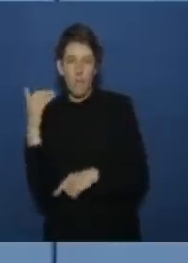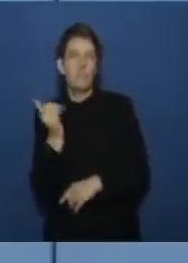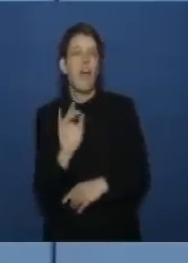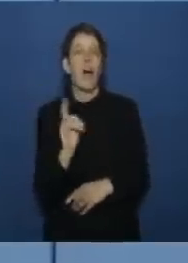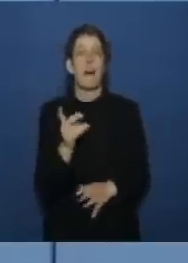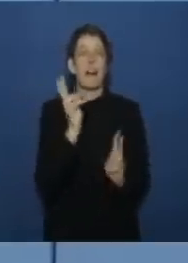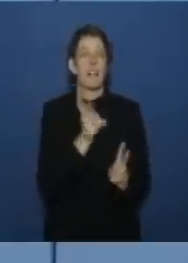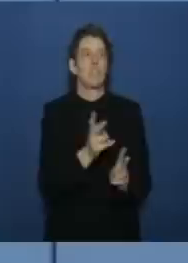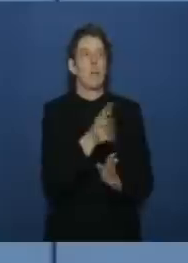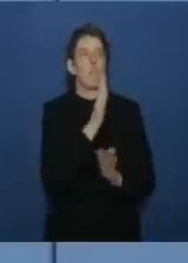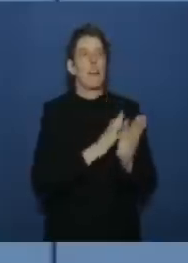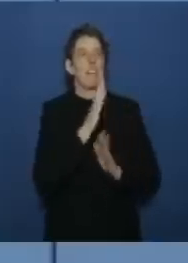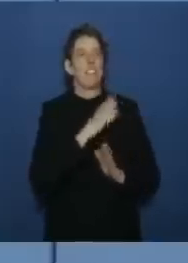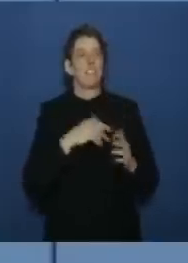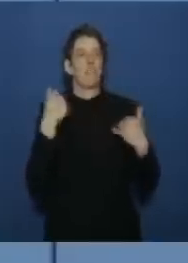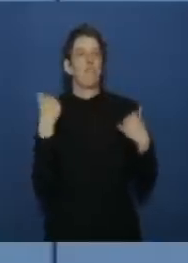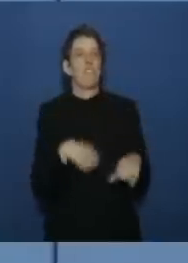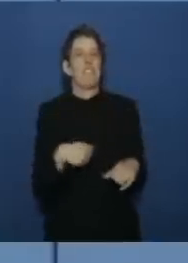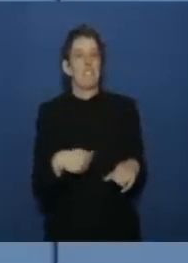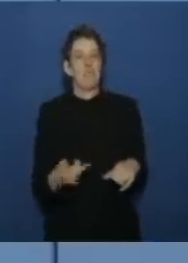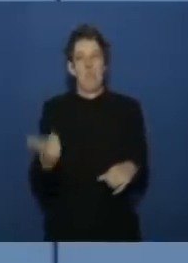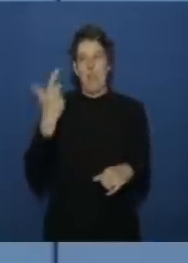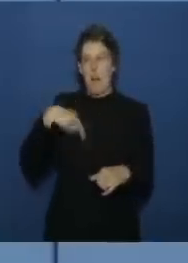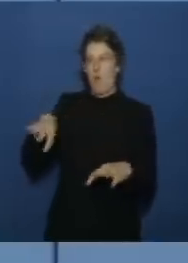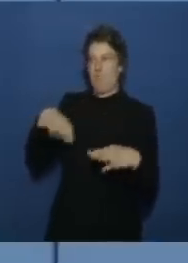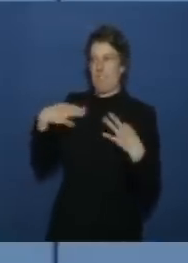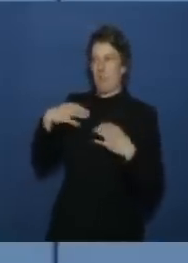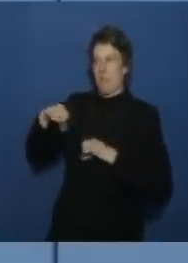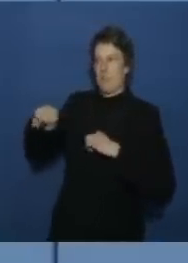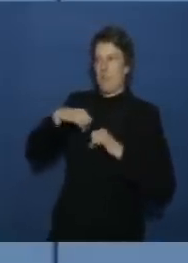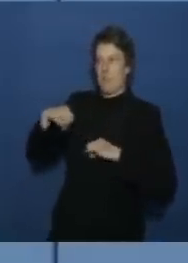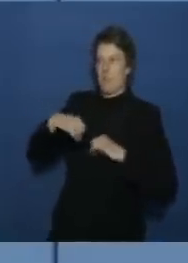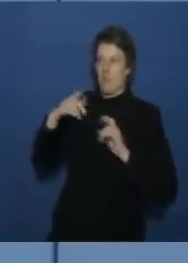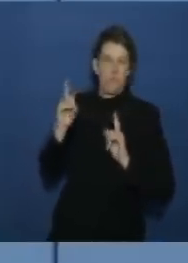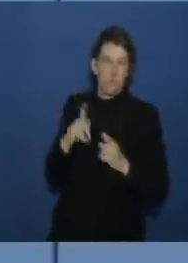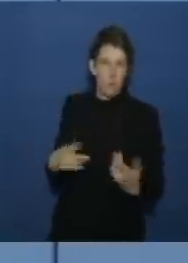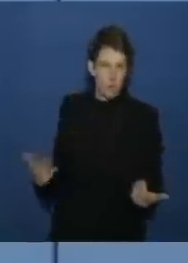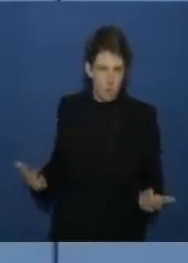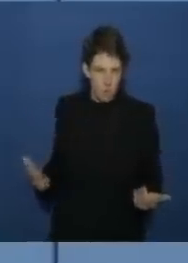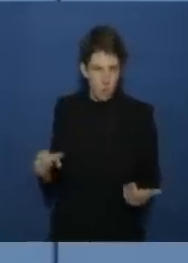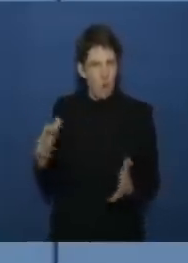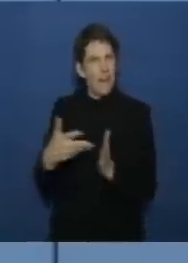keine berichtspflicht gegenüber dem gesundheitsministerium über diese rechnungsprüfung